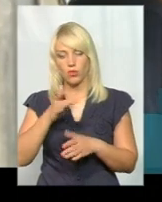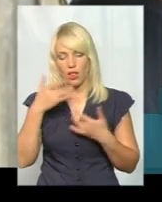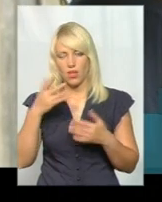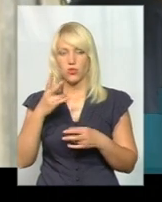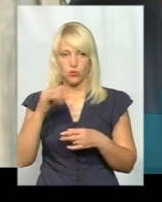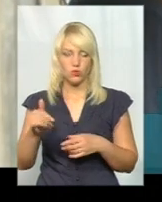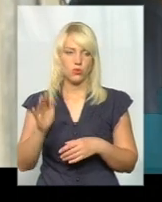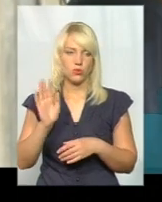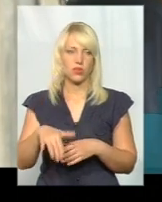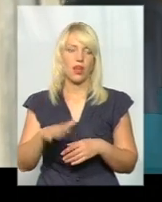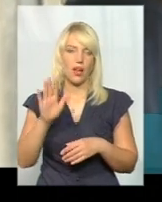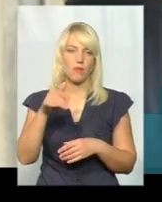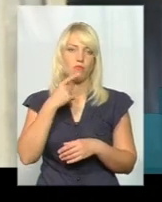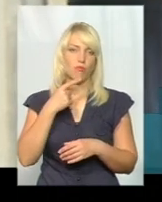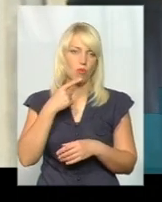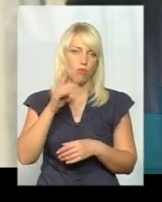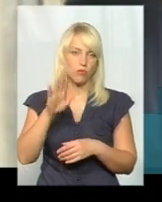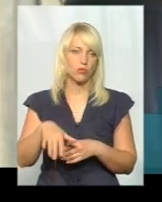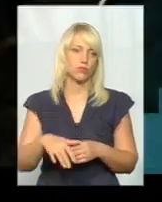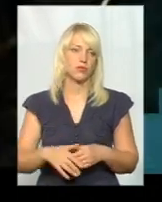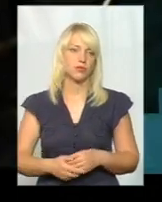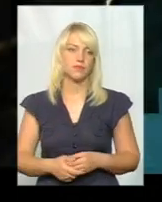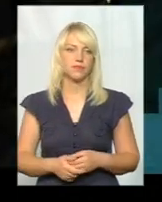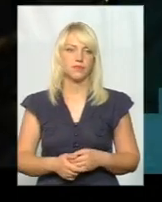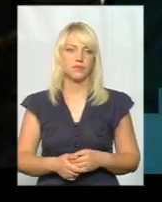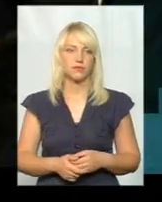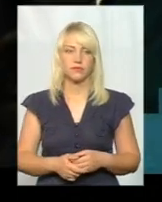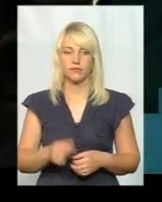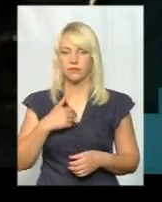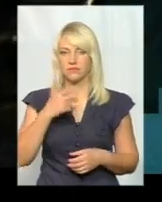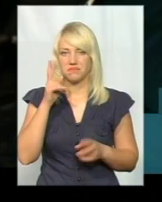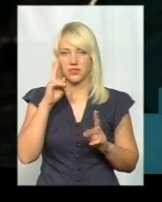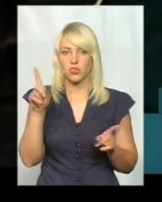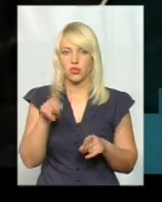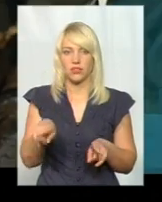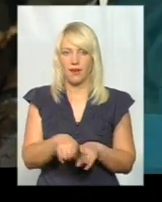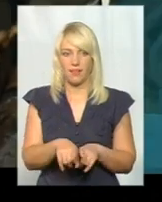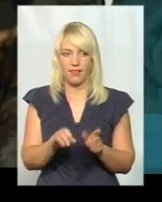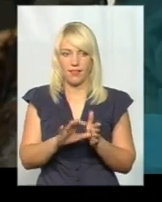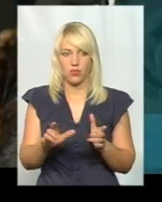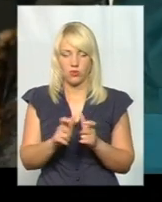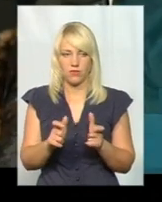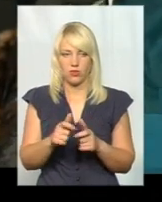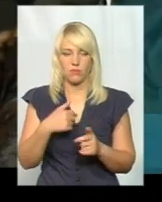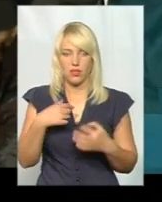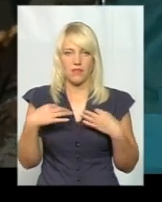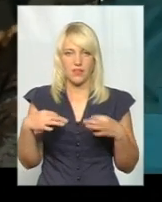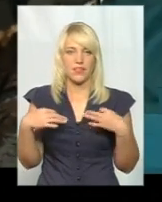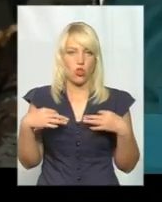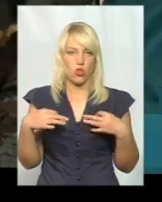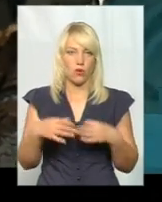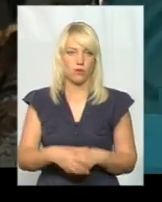буде легше. То нехай пробують, якби такого плану. Поняття я не маю, що це таке навіть. Мені все одно,